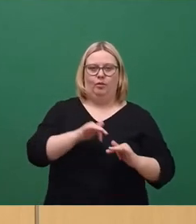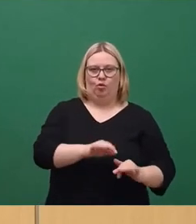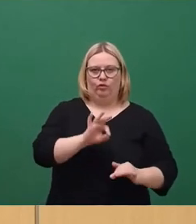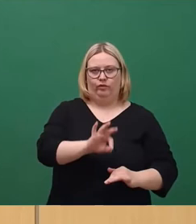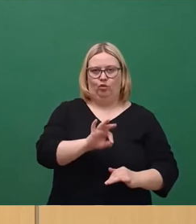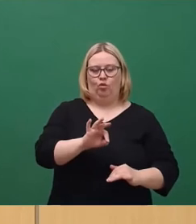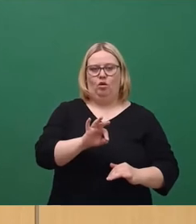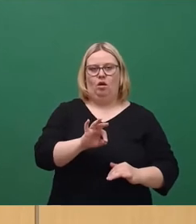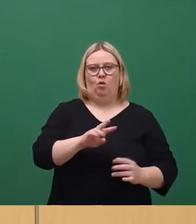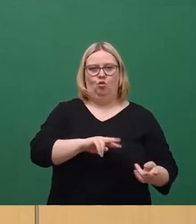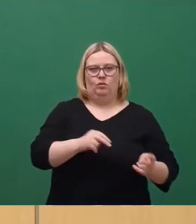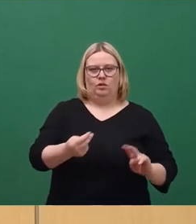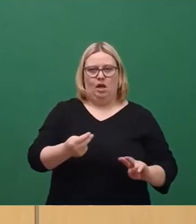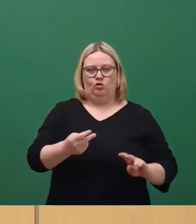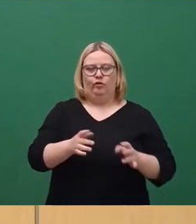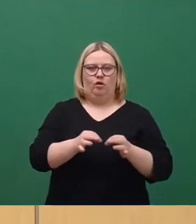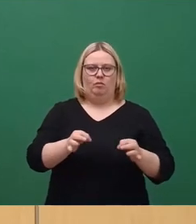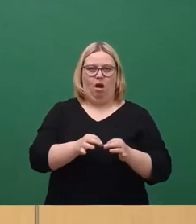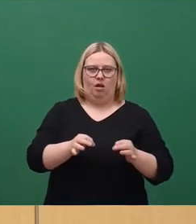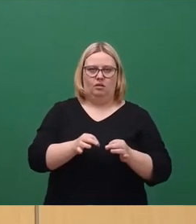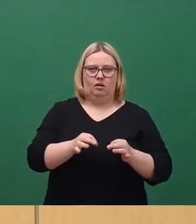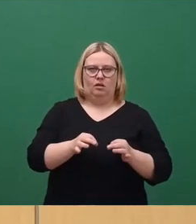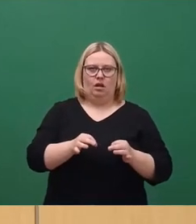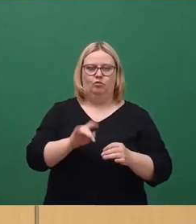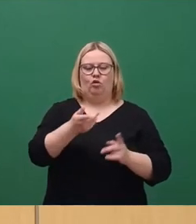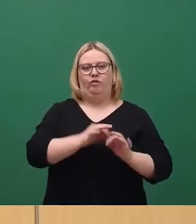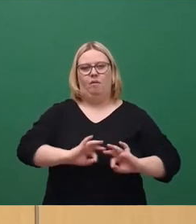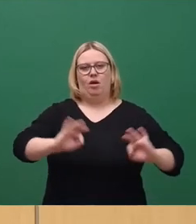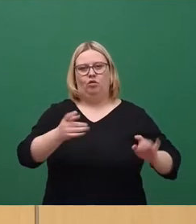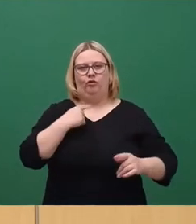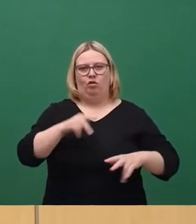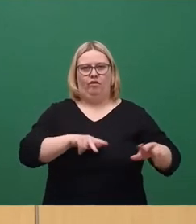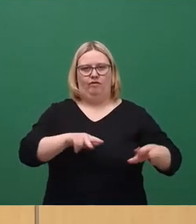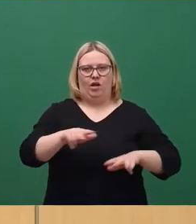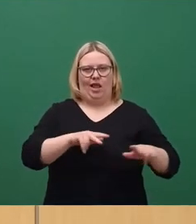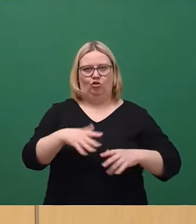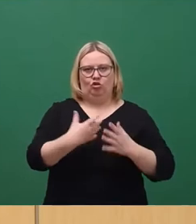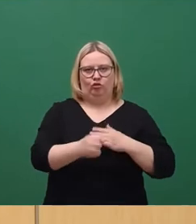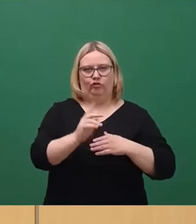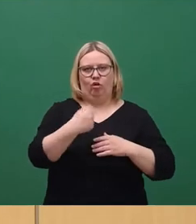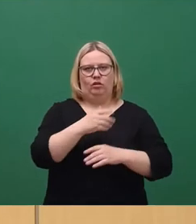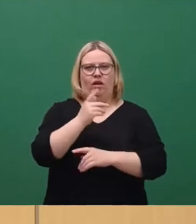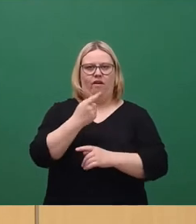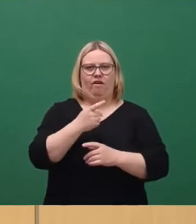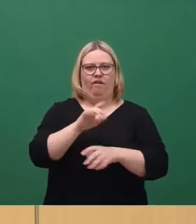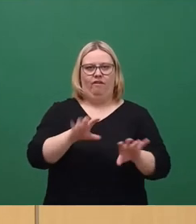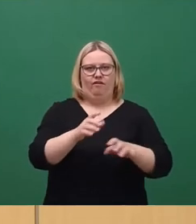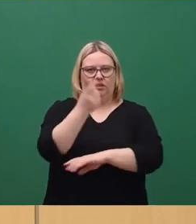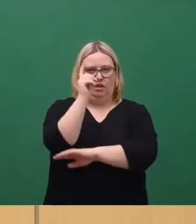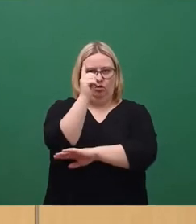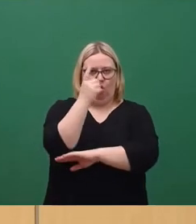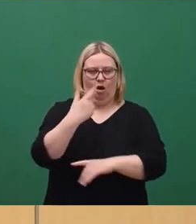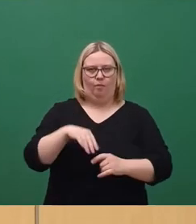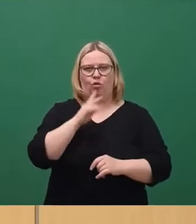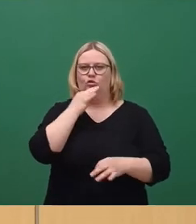frühzeitige Umsetzung von Maßnahmen zur Verbesserung der verkehrlichen Erschließung des Fernsehturms im Rahmen des Verkehrs und